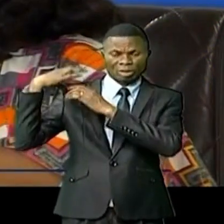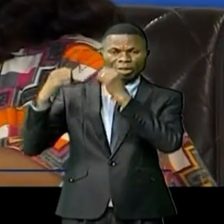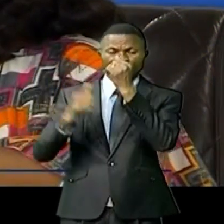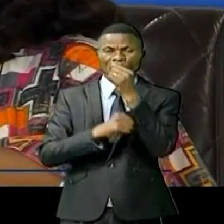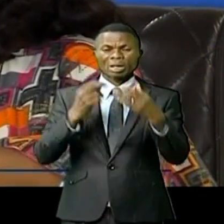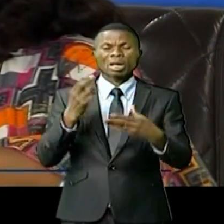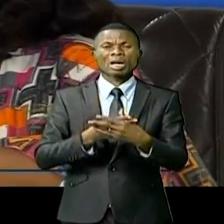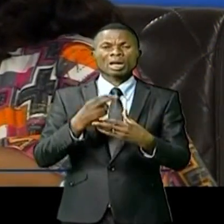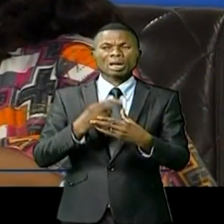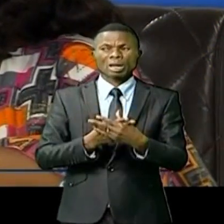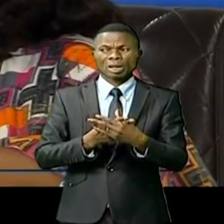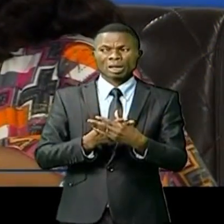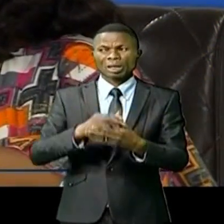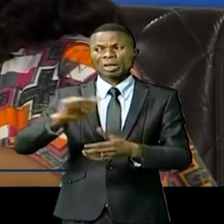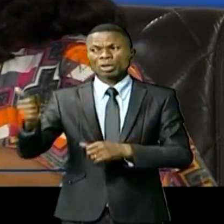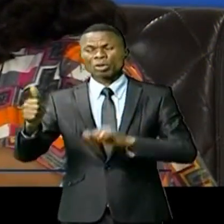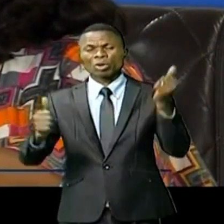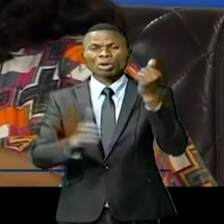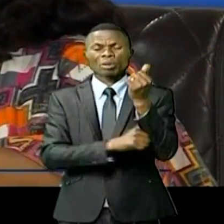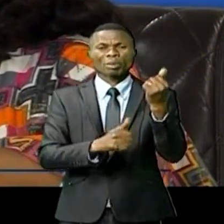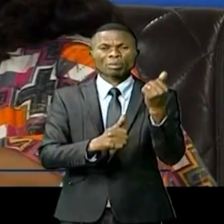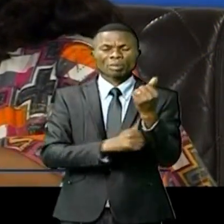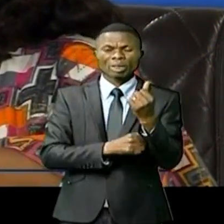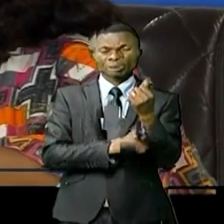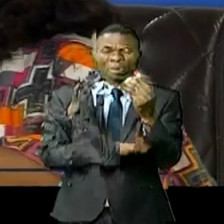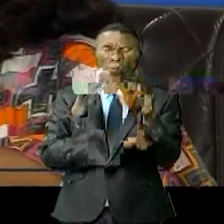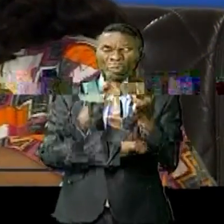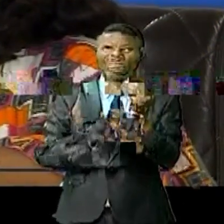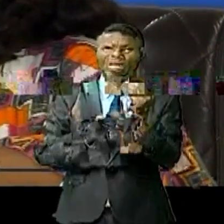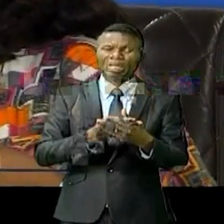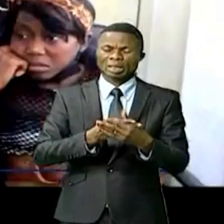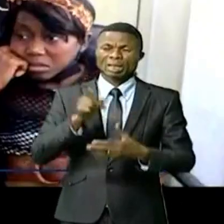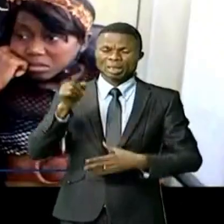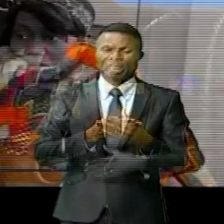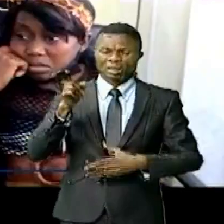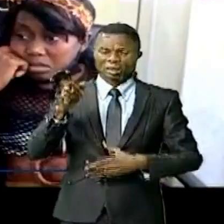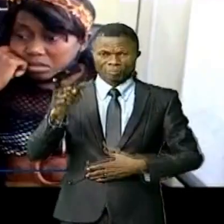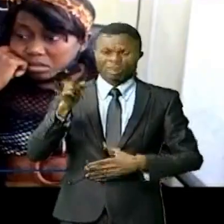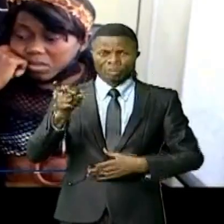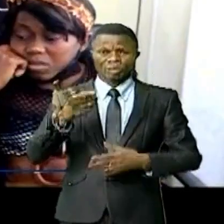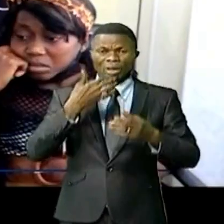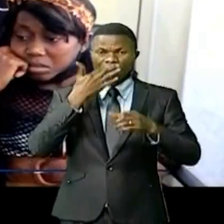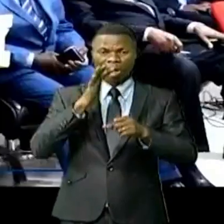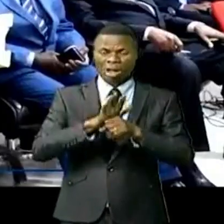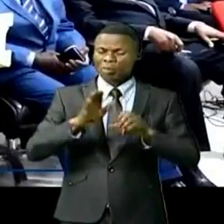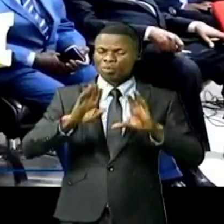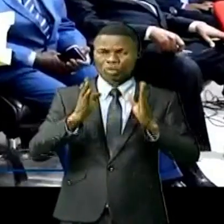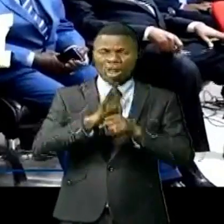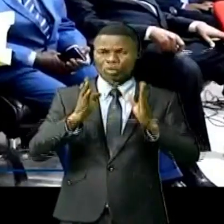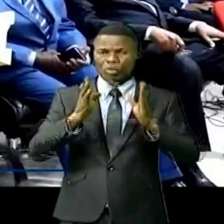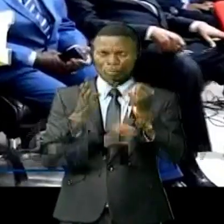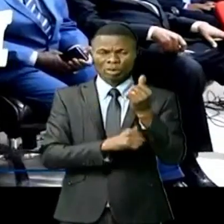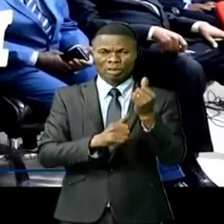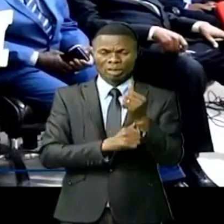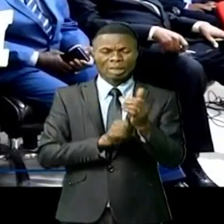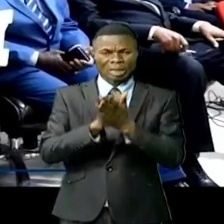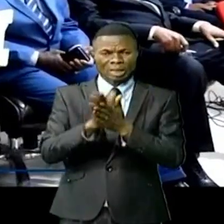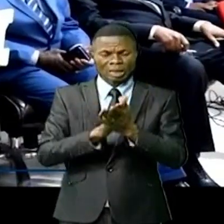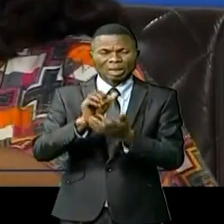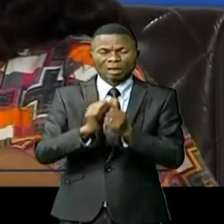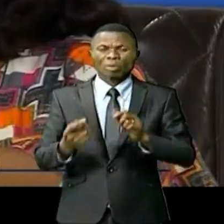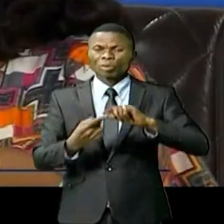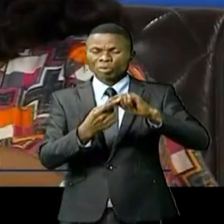vivant avec handicap et autres personnes vulnérables, Irak et Sambodiata, a rassuré l'Assemblée de la présente compte des problèmes